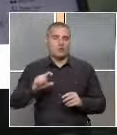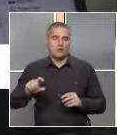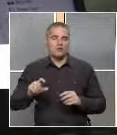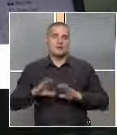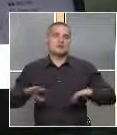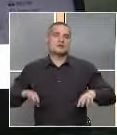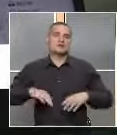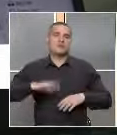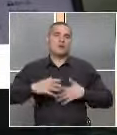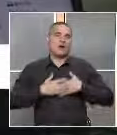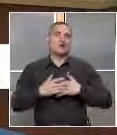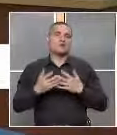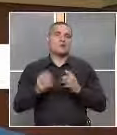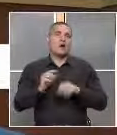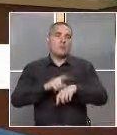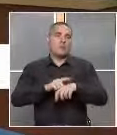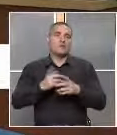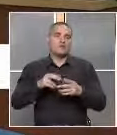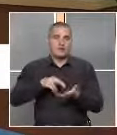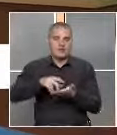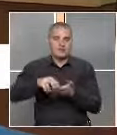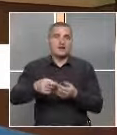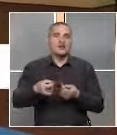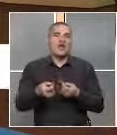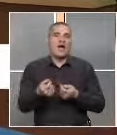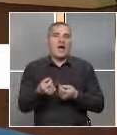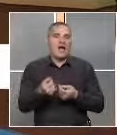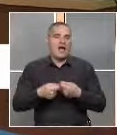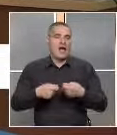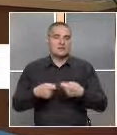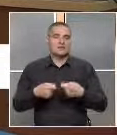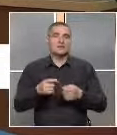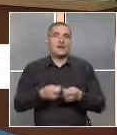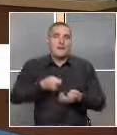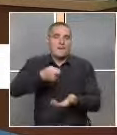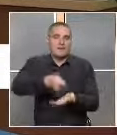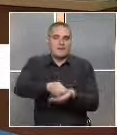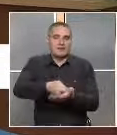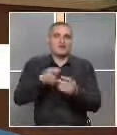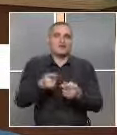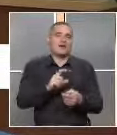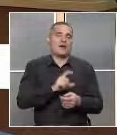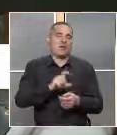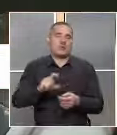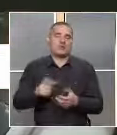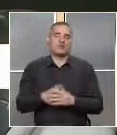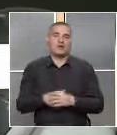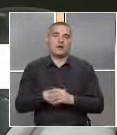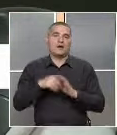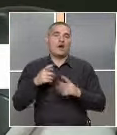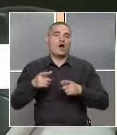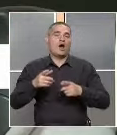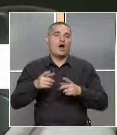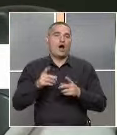харесваха момента, в който трябва да отидат на касата, да платят продуктите, тъй като